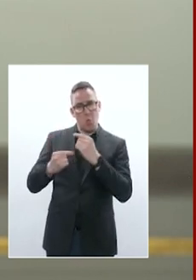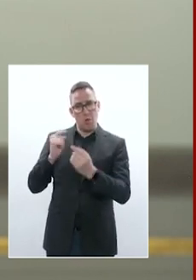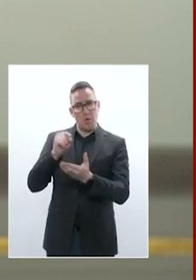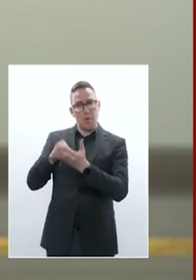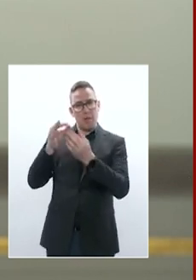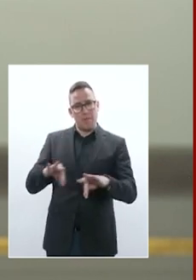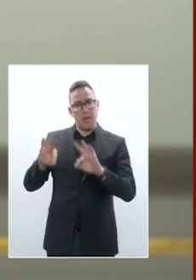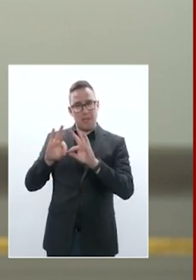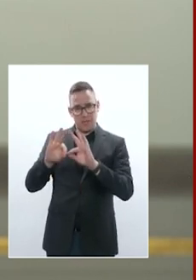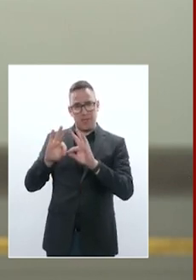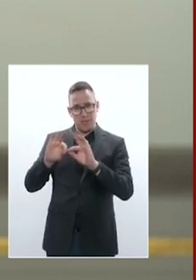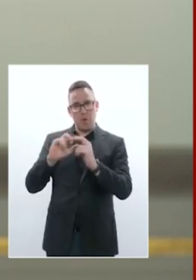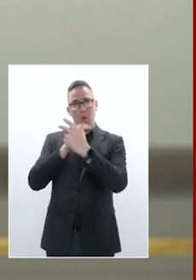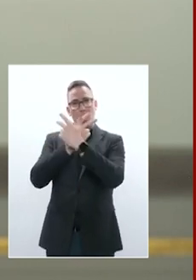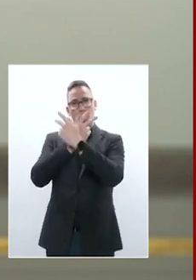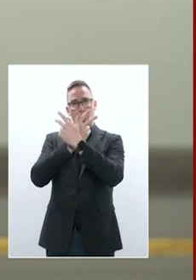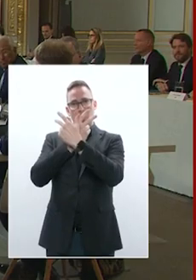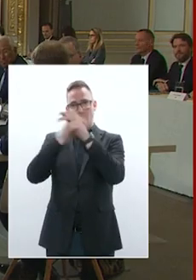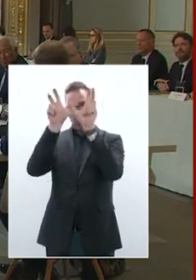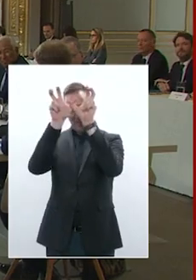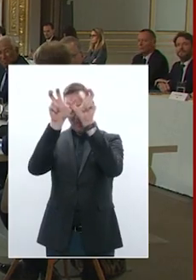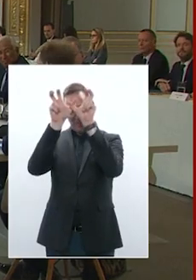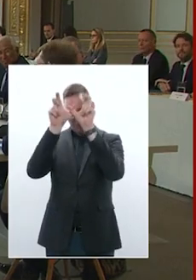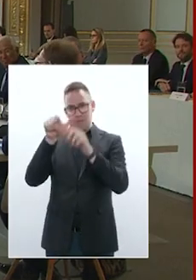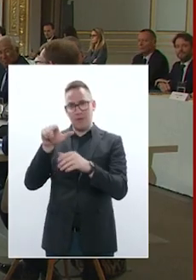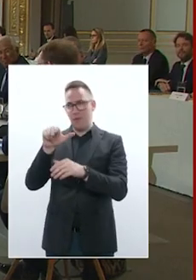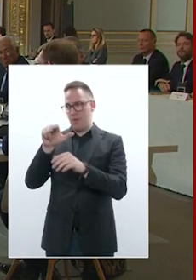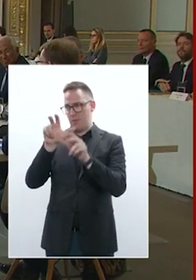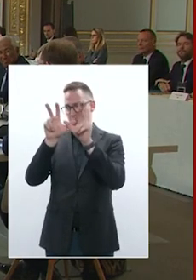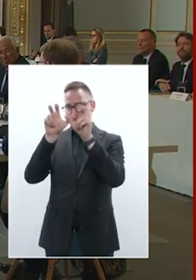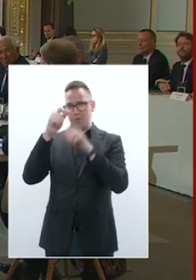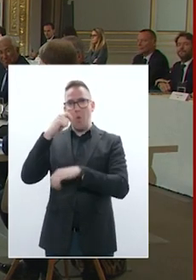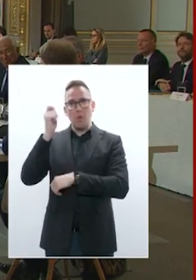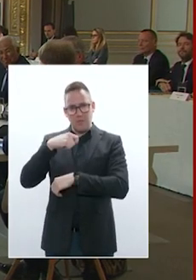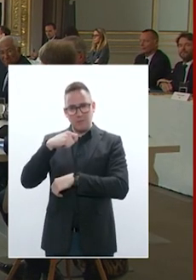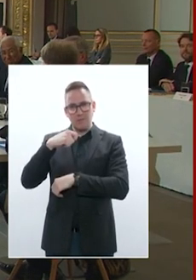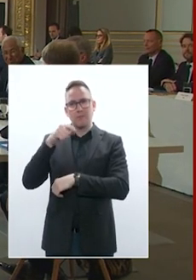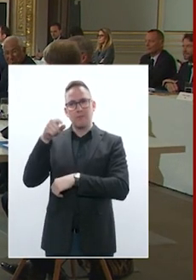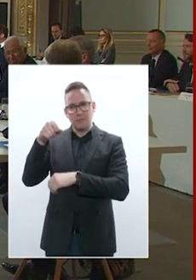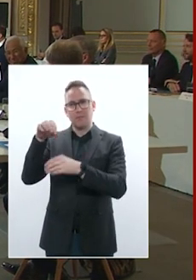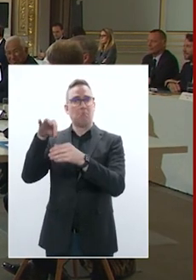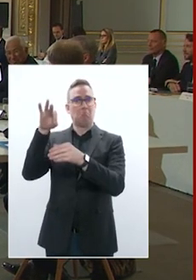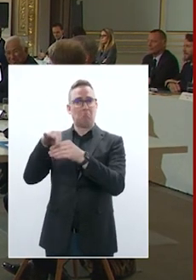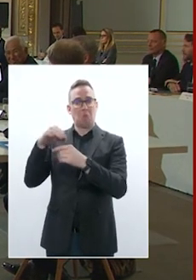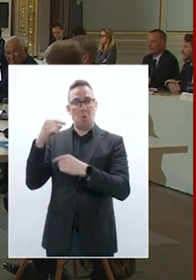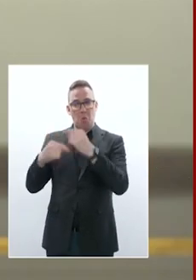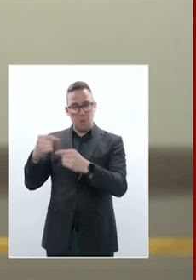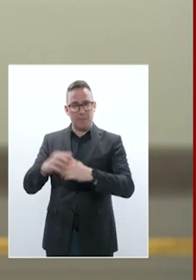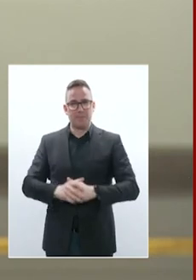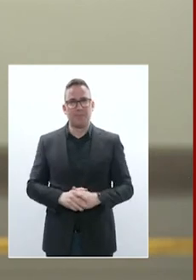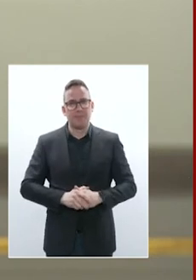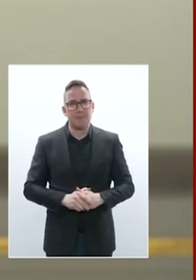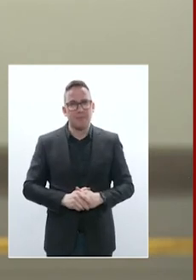félicite le ministre des Affaires étrangères qui représente ici son Premier ministre et son pays, qui va donc permettre à la Suède de joindre l'OTAN.